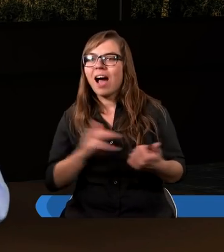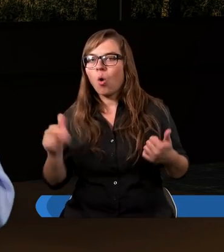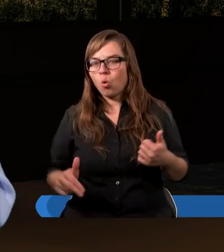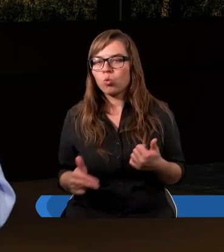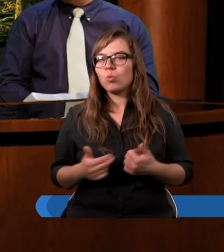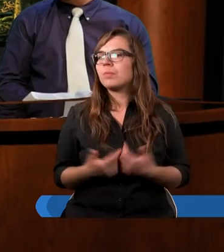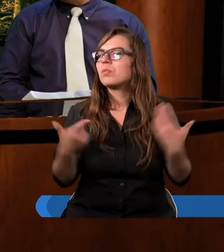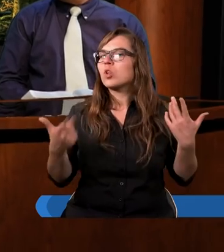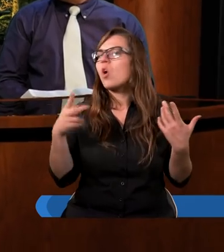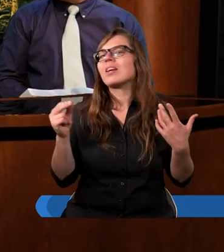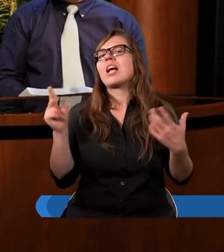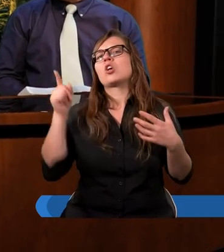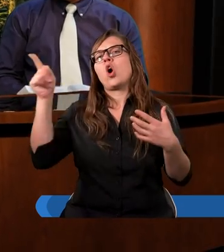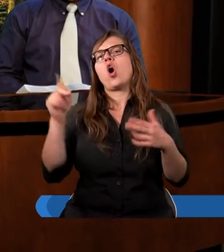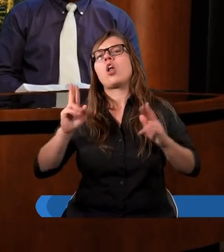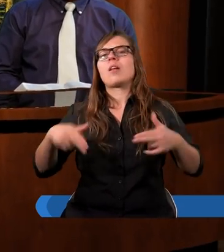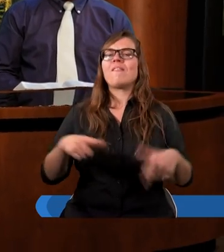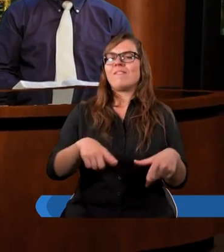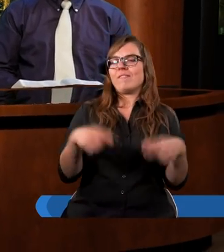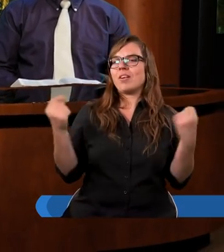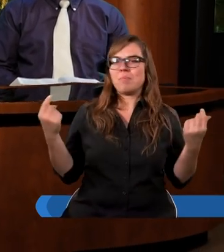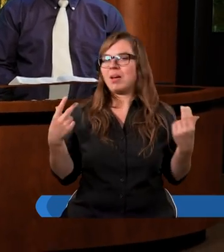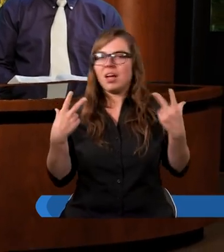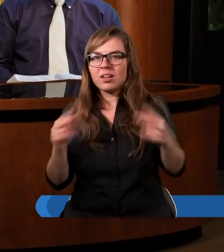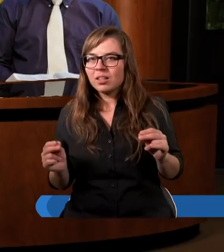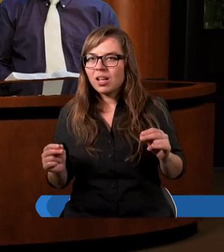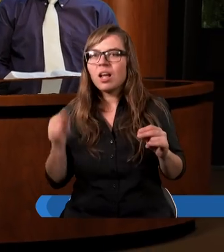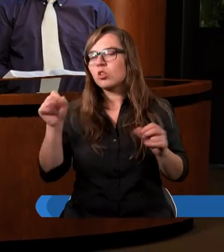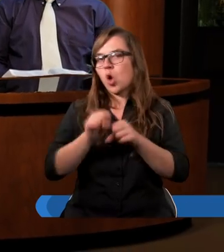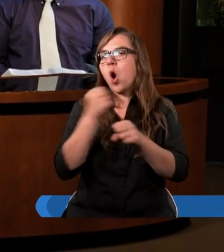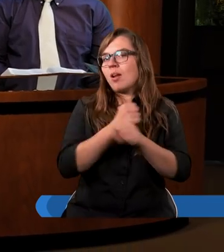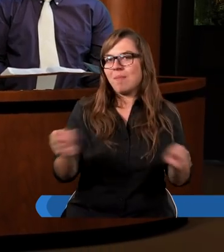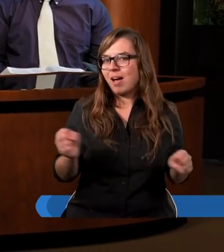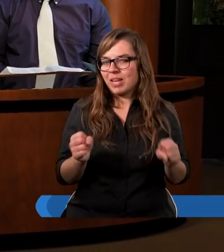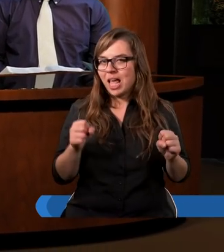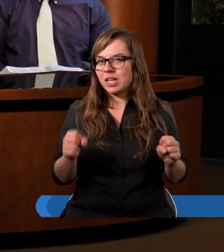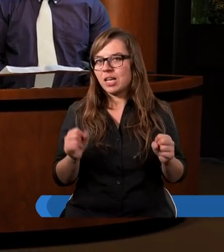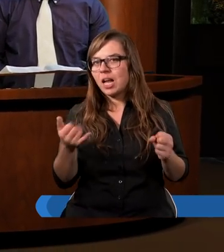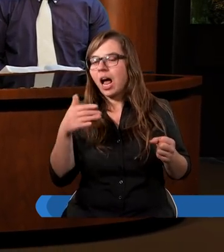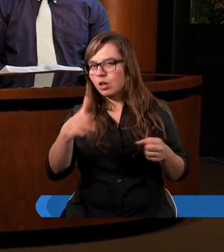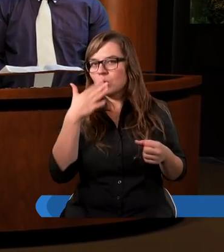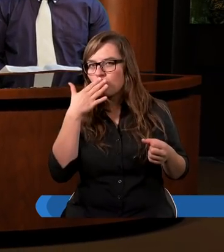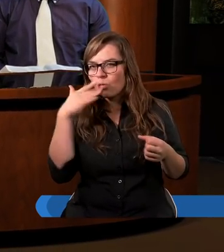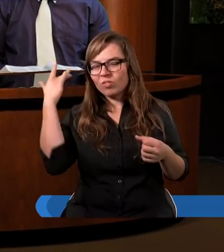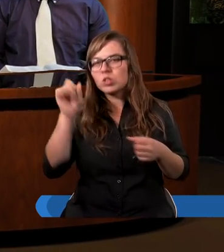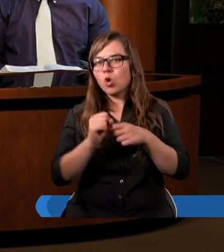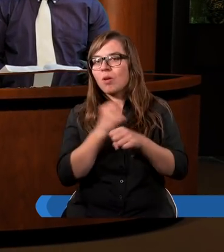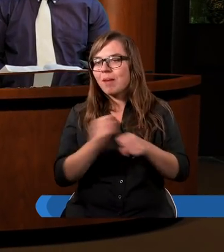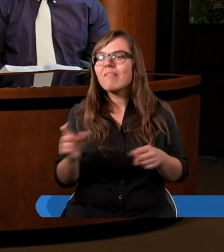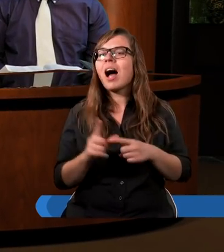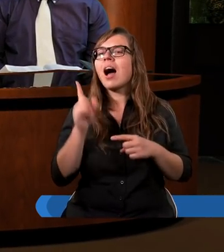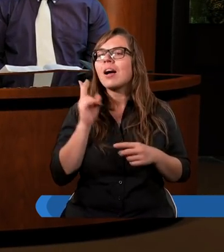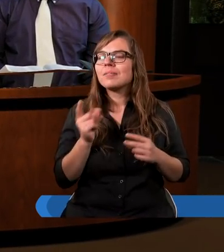to nie, że oni zostali wybrani do zbawienia, jak to w teologii mówimy, do zbawienia,